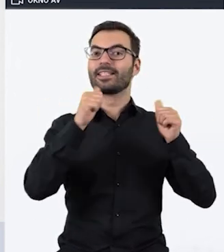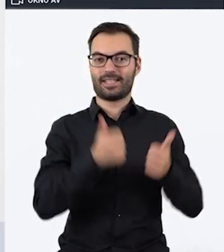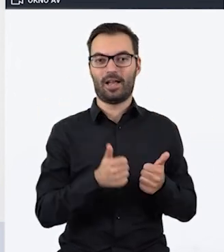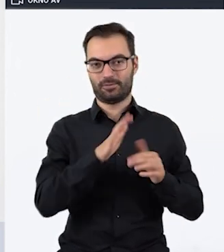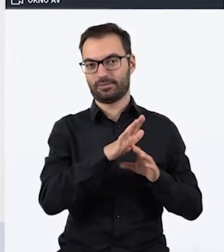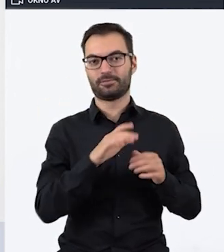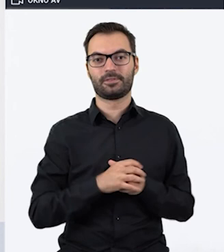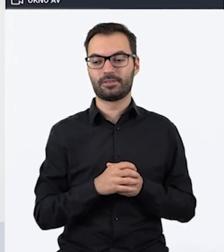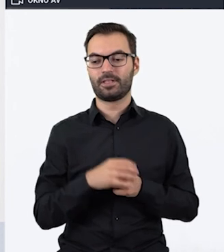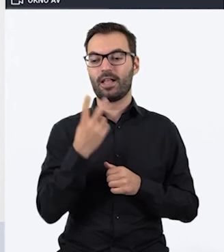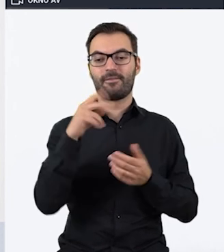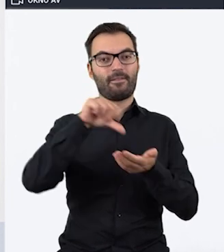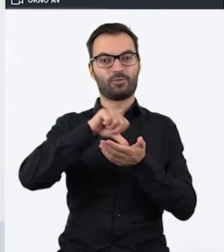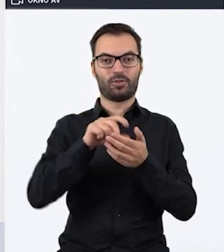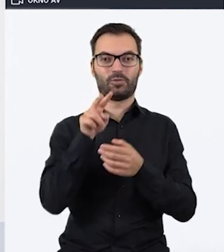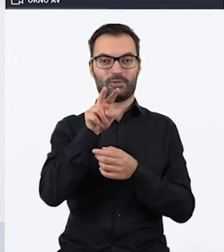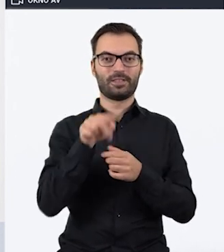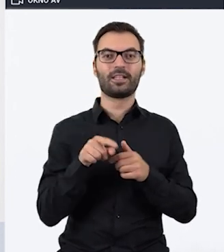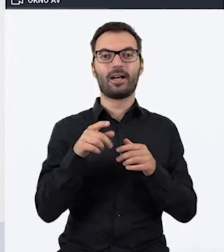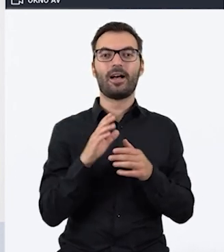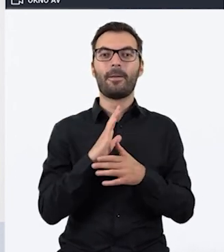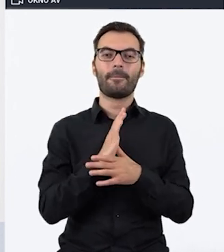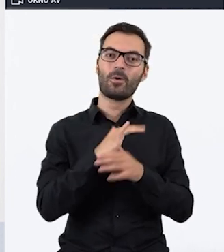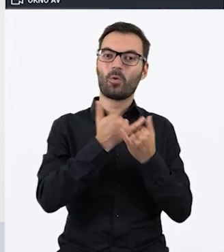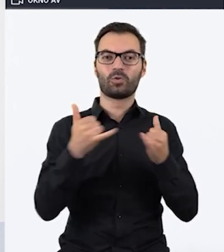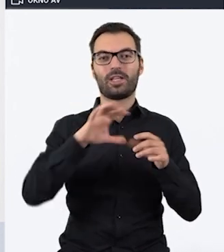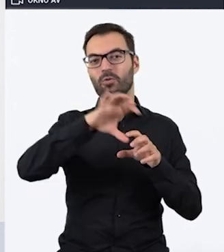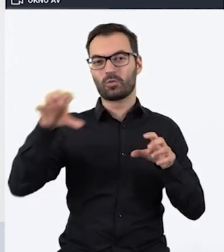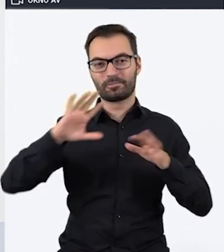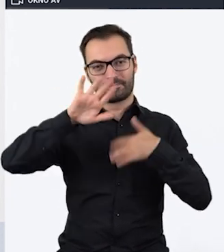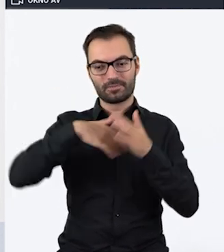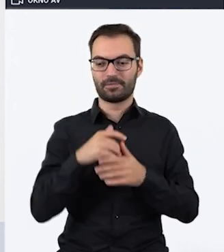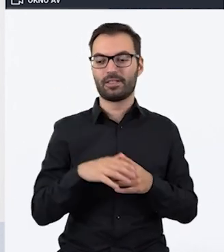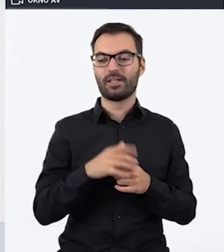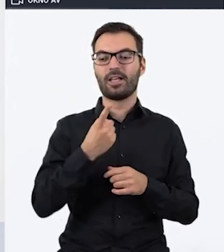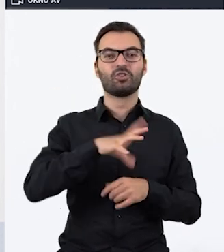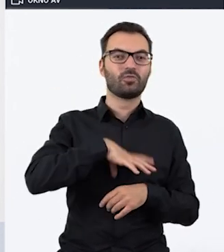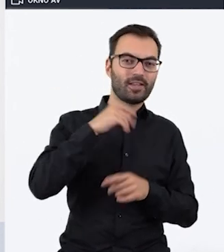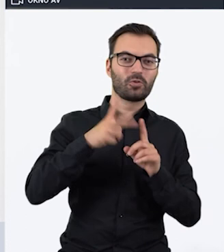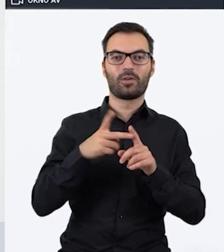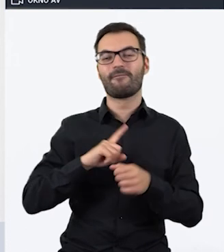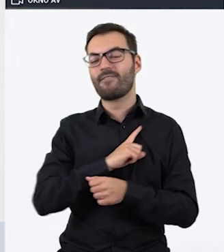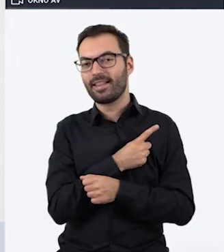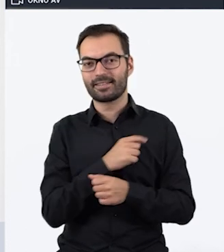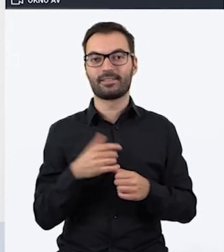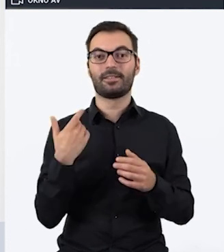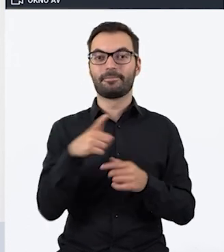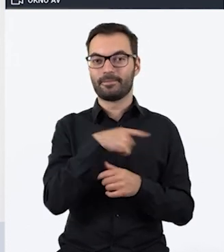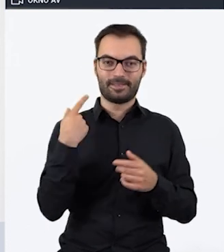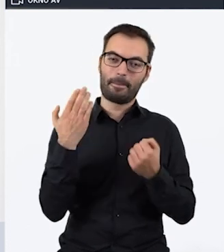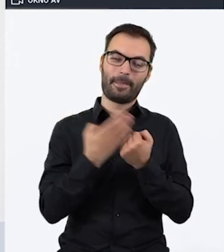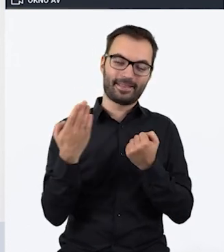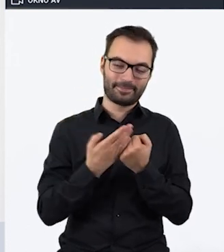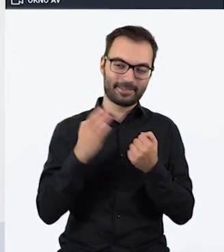Te dwa w środku to są takie interdyscyplinarne, jeden świąteczny, drugi walentynkowy. W związku z tym, że jesteśmy matematykami,